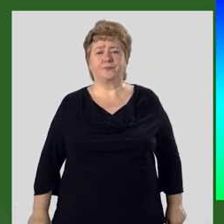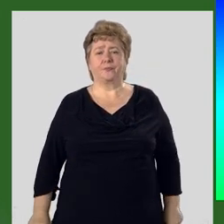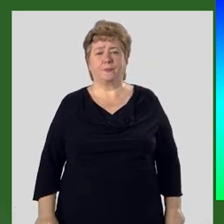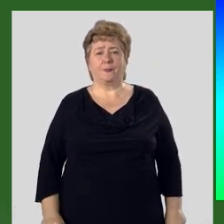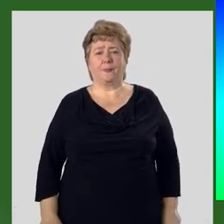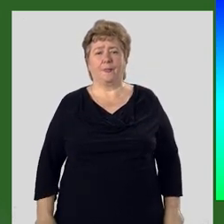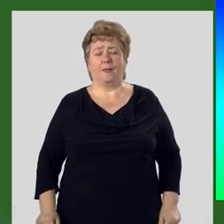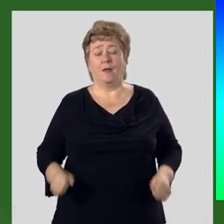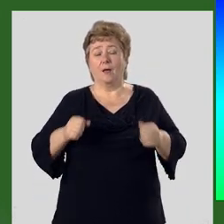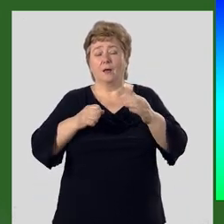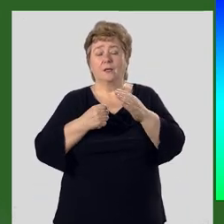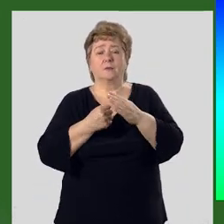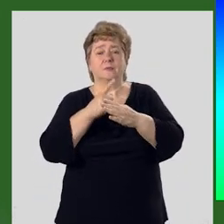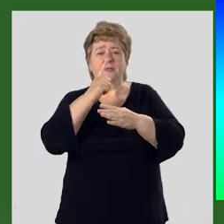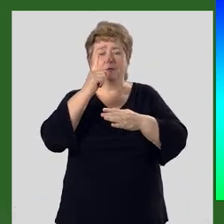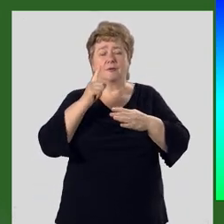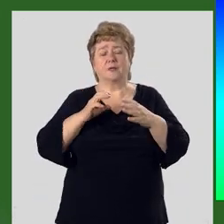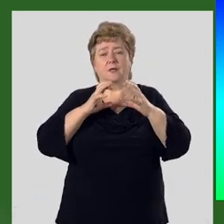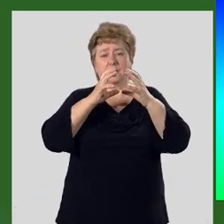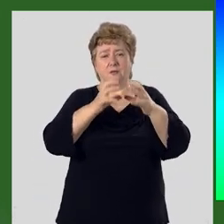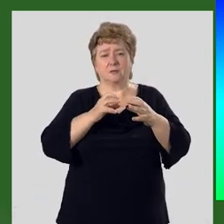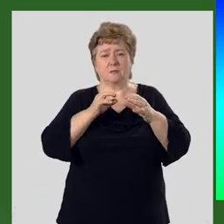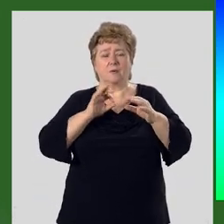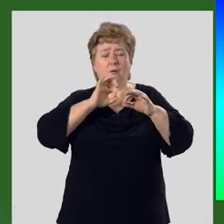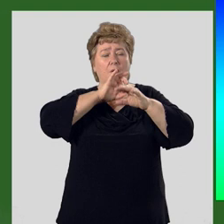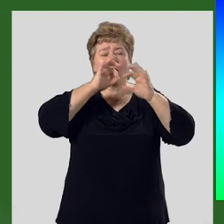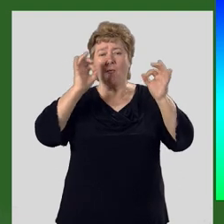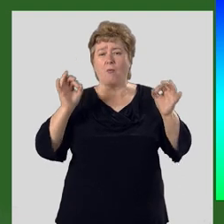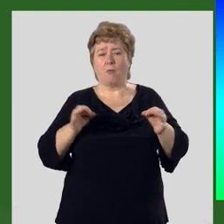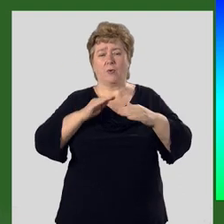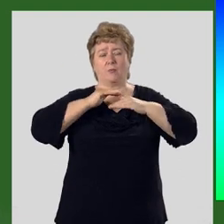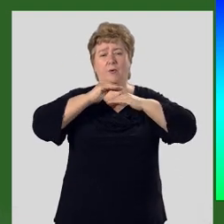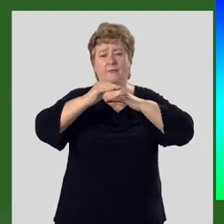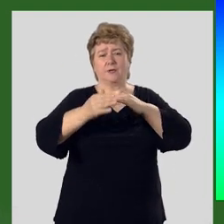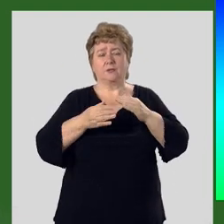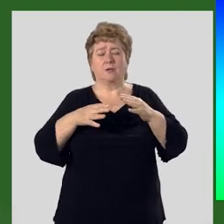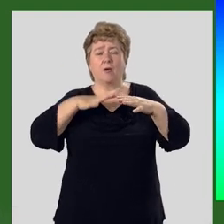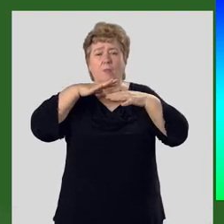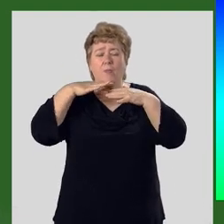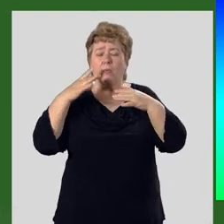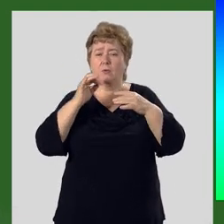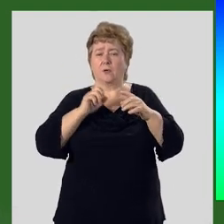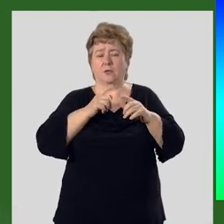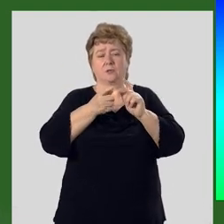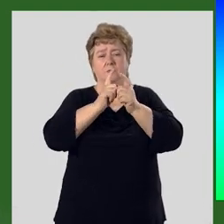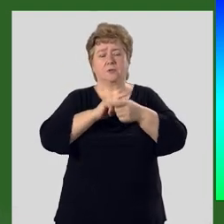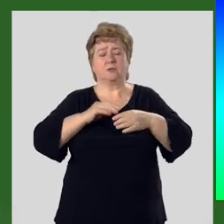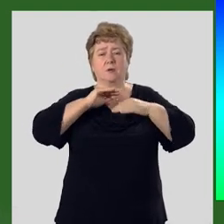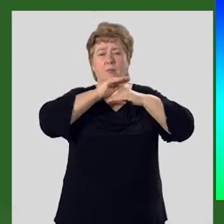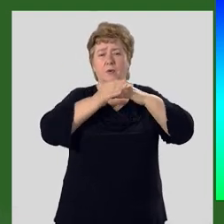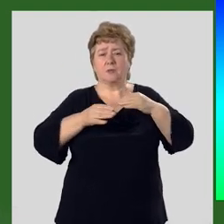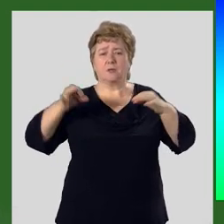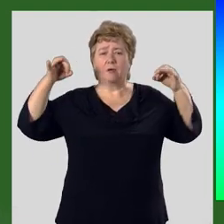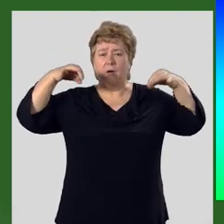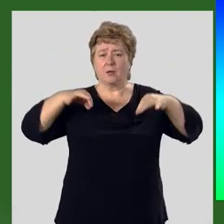С момента образования Земли облик ее поверхности многократно менялся. Материки